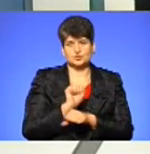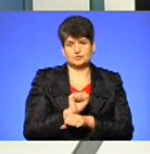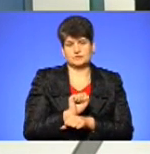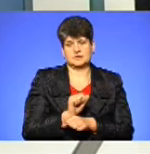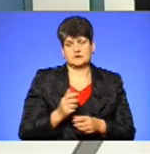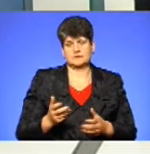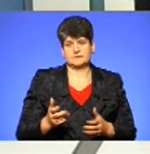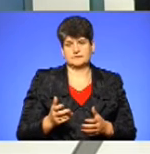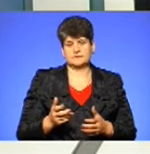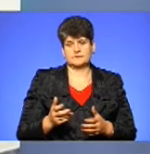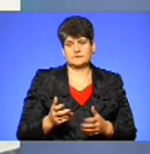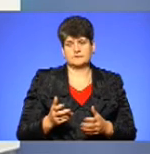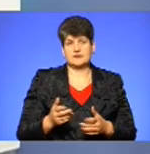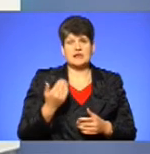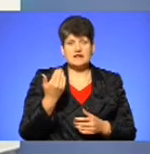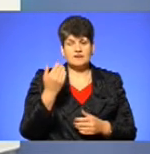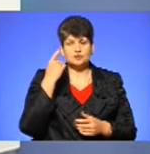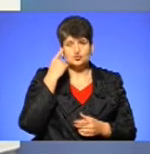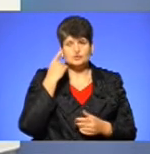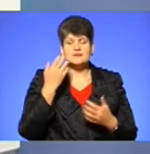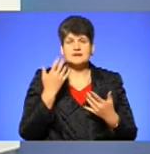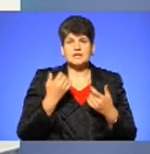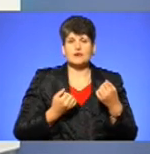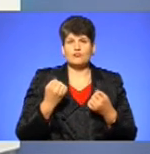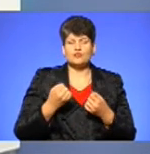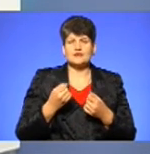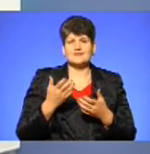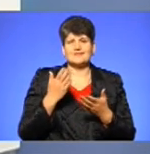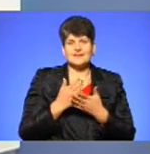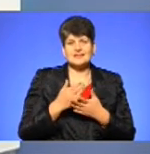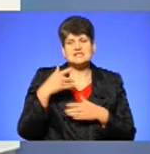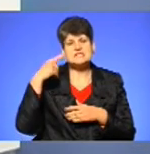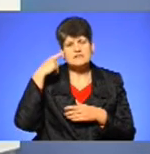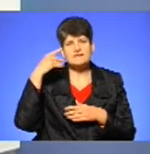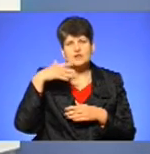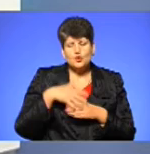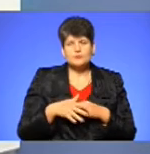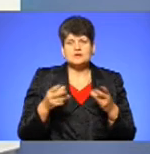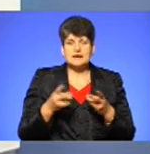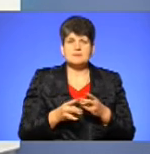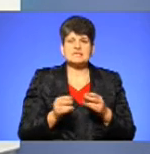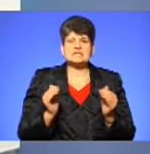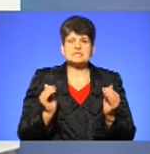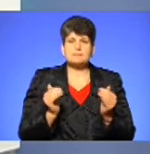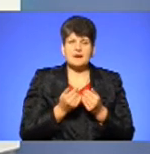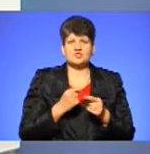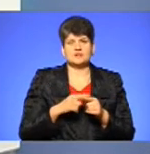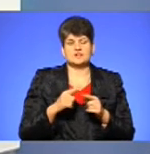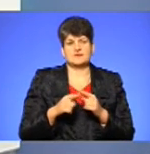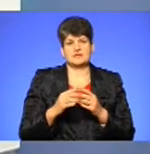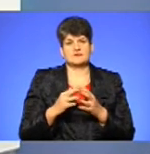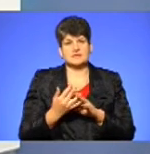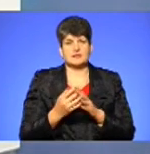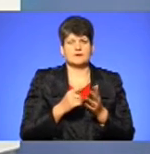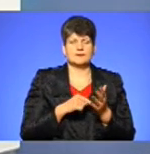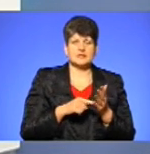причину. На вашу думку, наскільки водії є свідомими того, що потрібно зменшувати швидкість, наприклад, в населених пунктах, чи